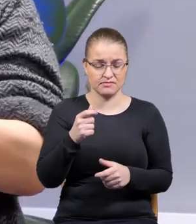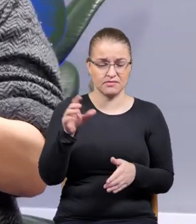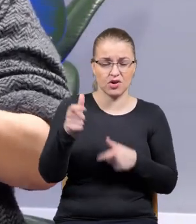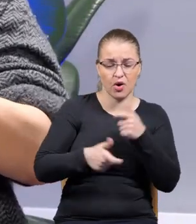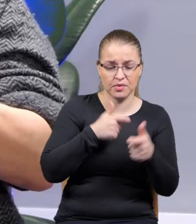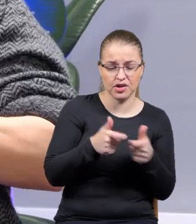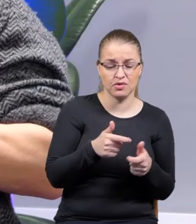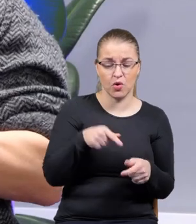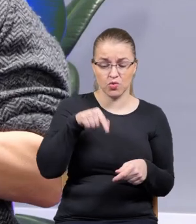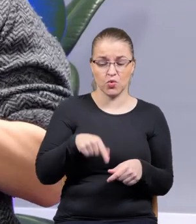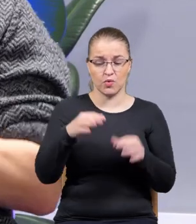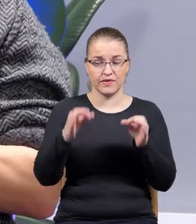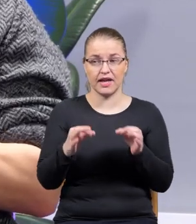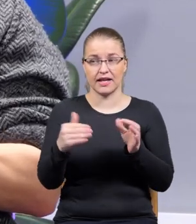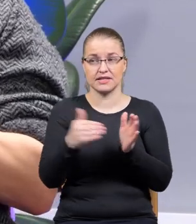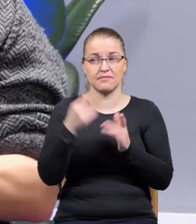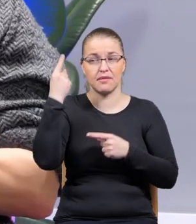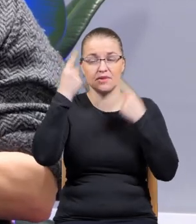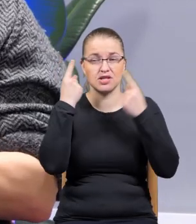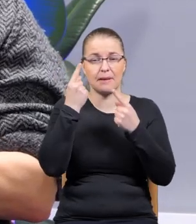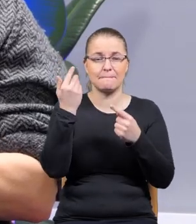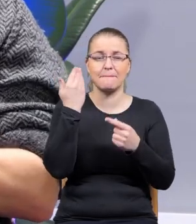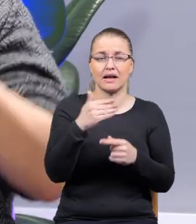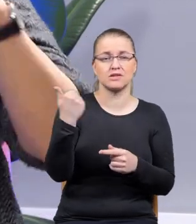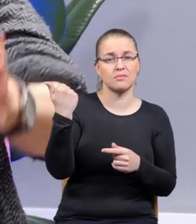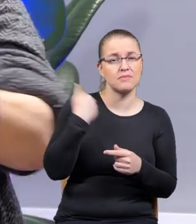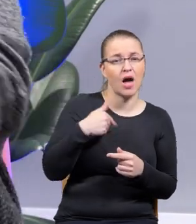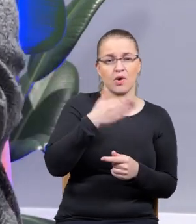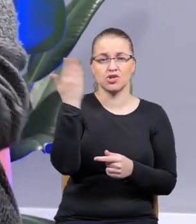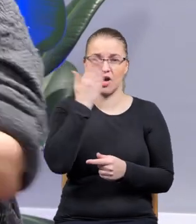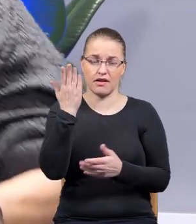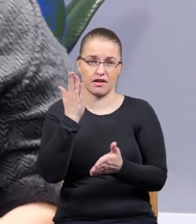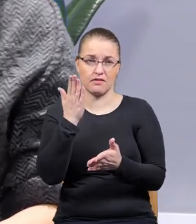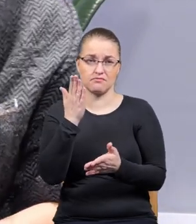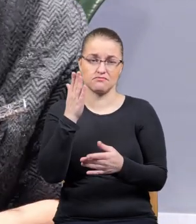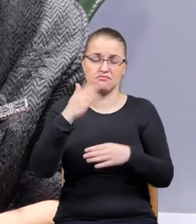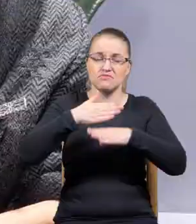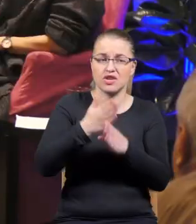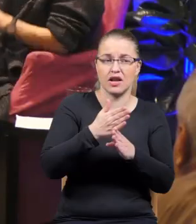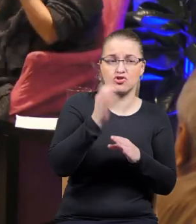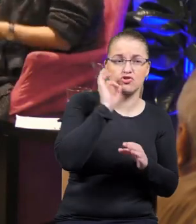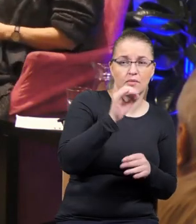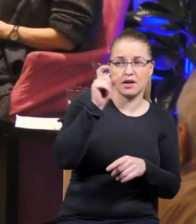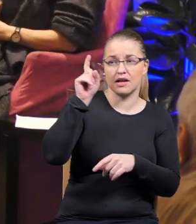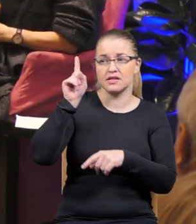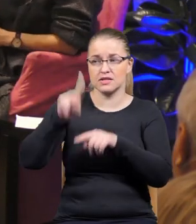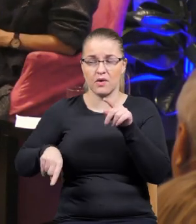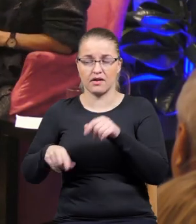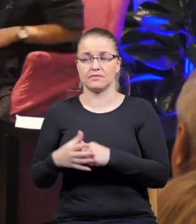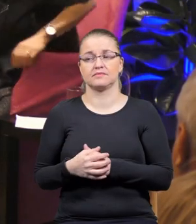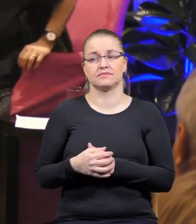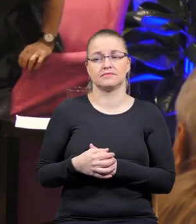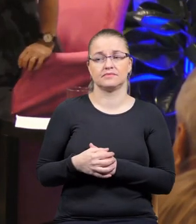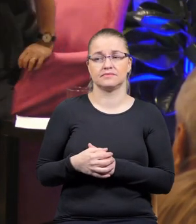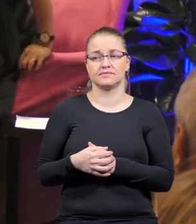trzeba myśleć czasami strasznie biało-czarno i jakby dzielić na dobre i złe. O Jezu, strasznie skomplikowanie